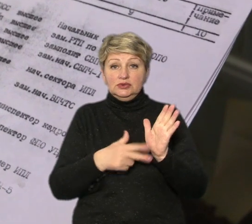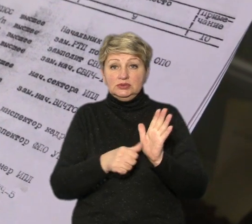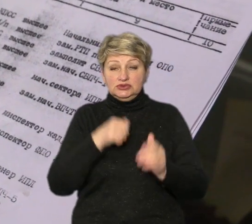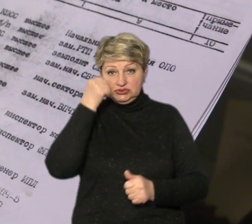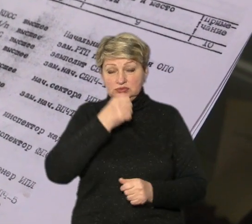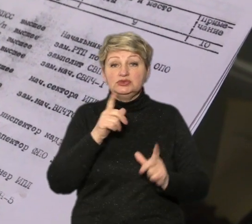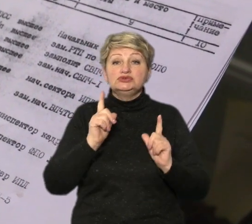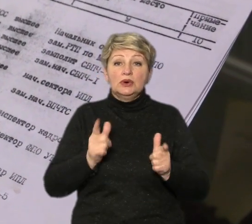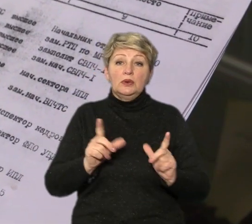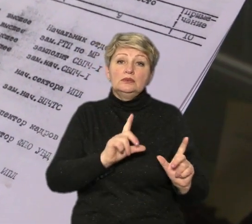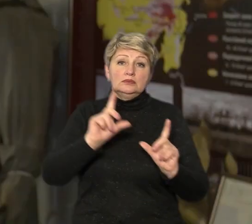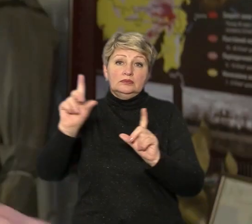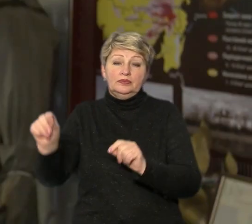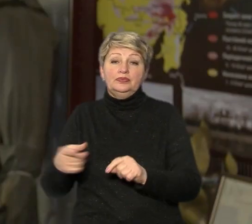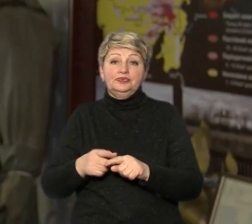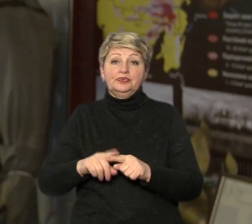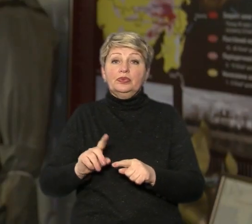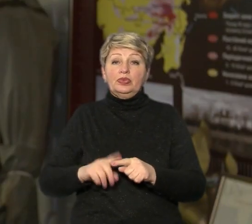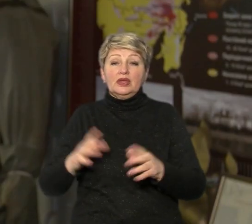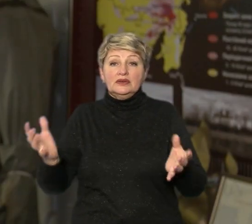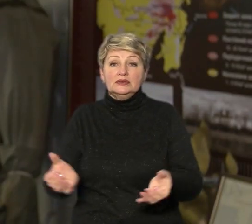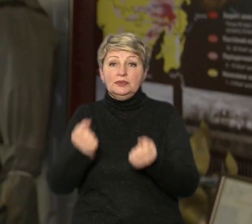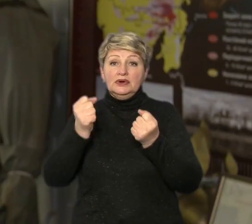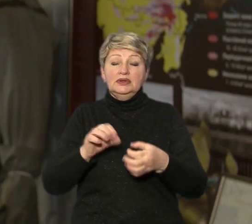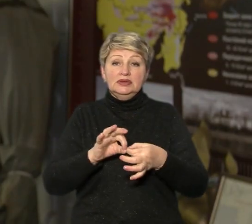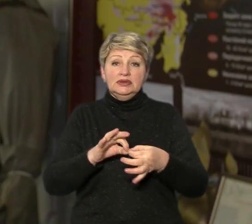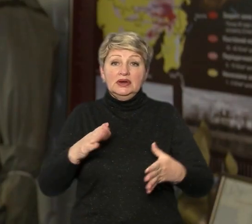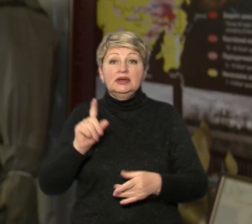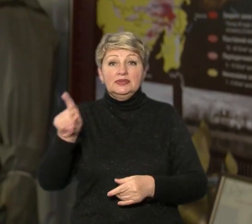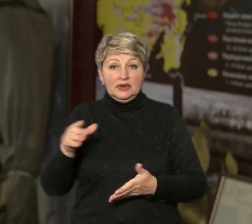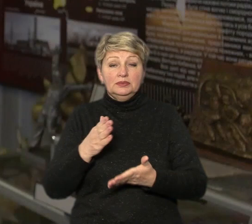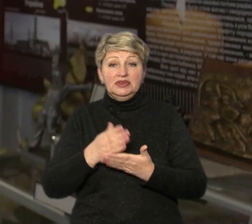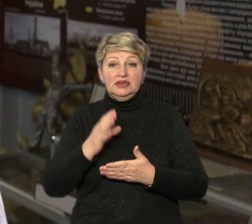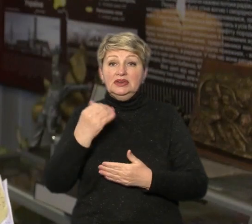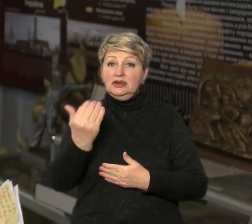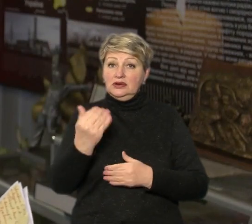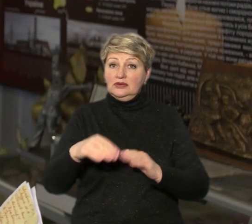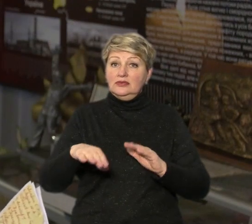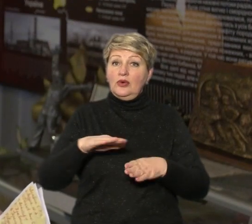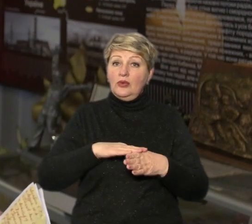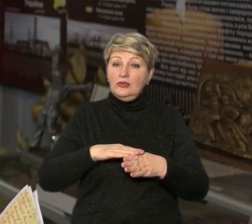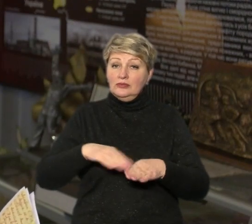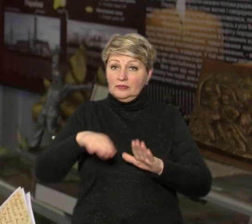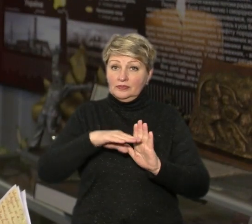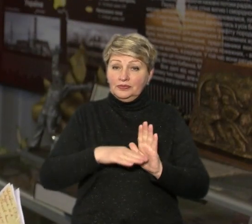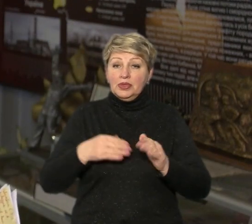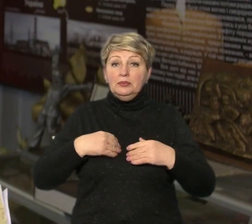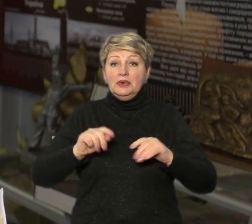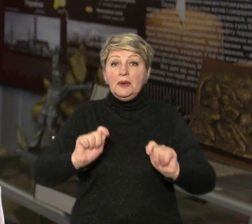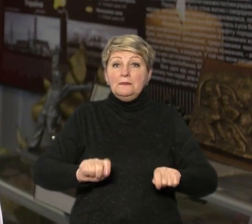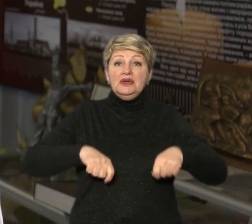ліквідовувати аварію на Чорнобильській АЕС. Там є і його прізвище. Ми подавали воду для порятування